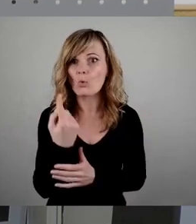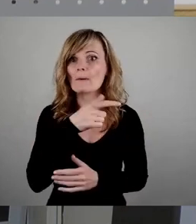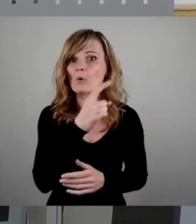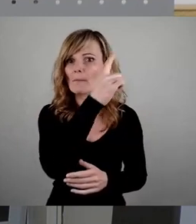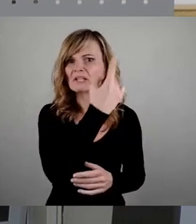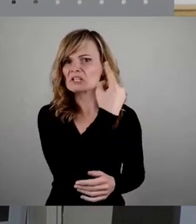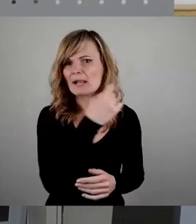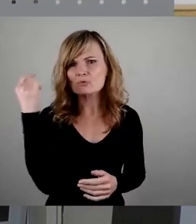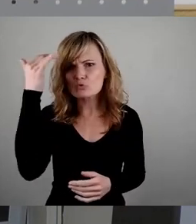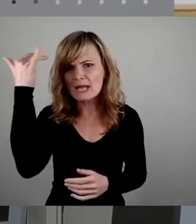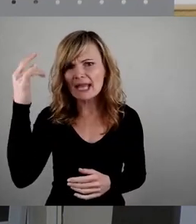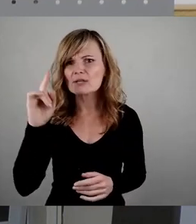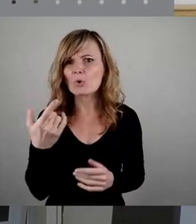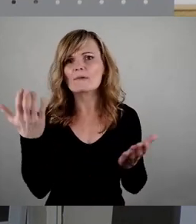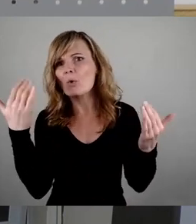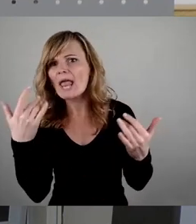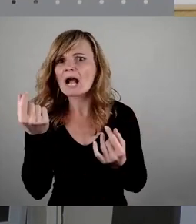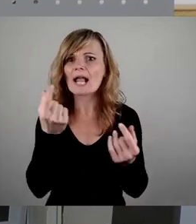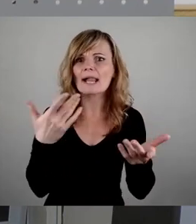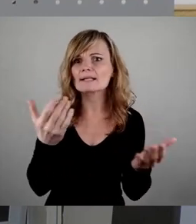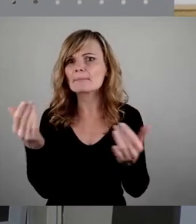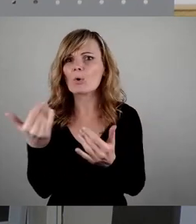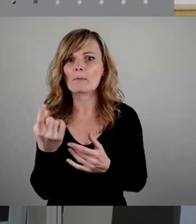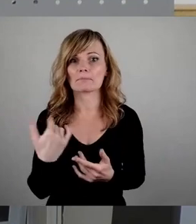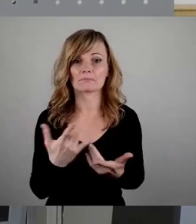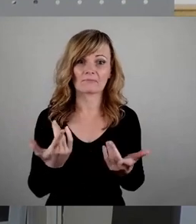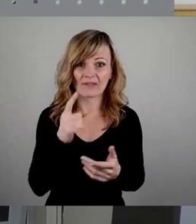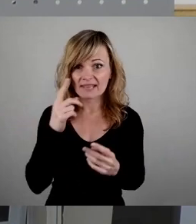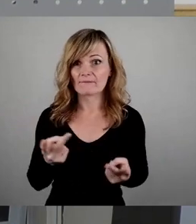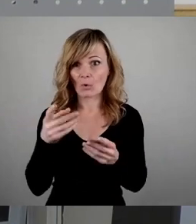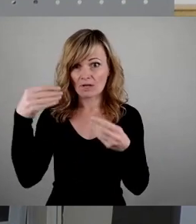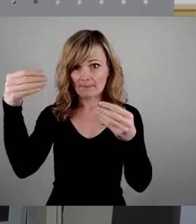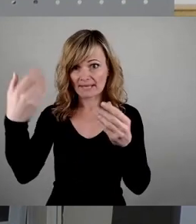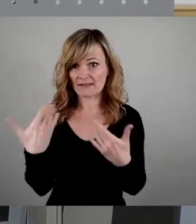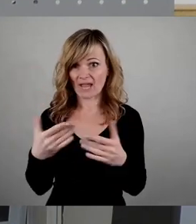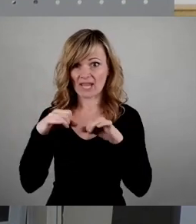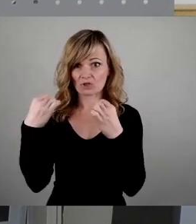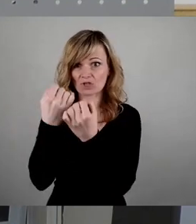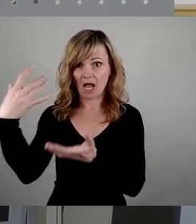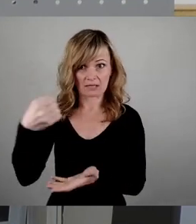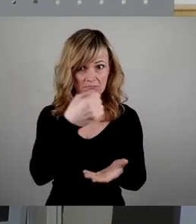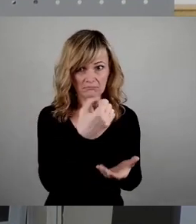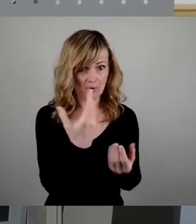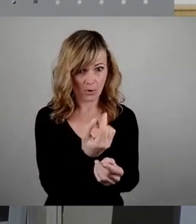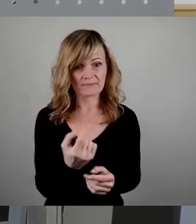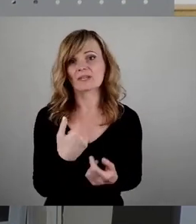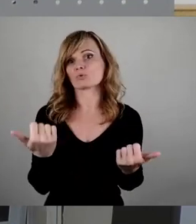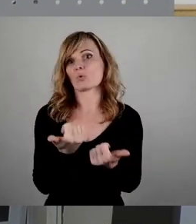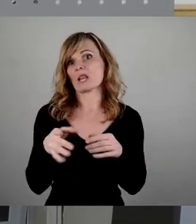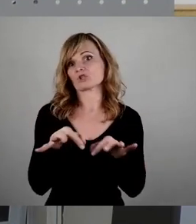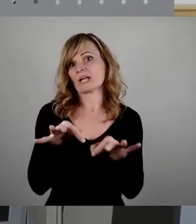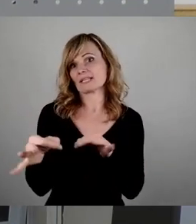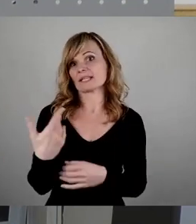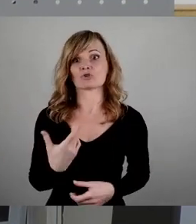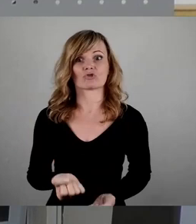Gedanken machen, wo er Geld auftreibt, falls die Fördermittel vom Freistaat nicht kommen. Das ist eine ganz tolle Strategie, Herr Schollbach. Ich bin schwer beeindruckt.